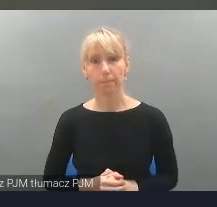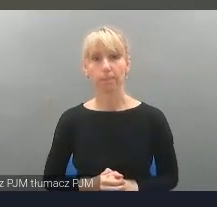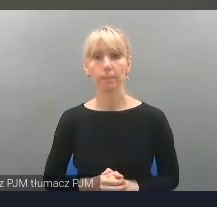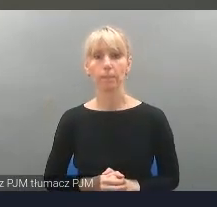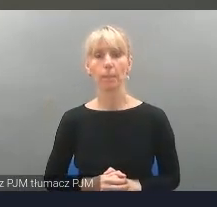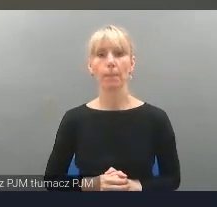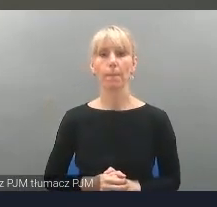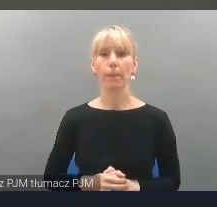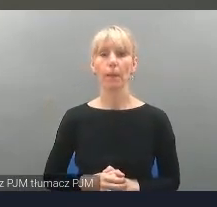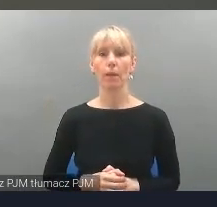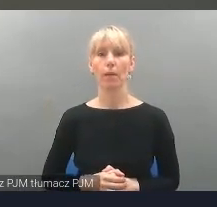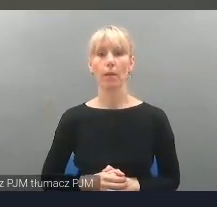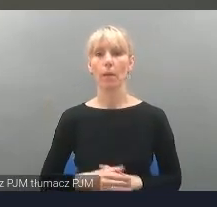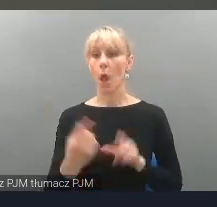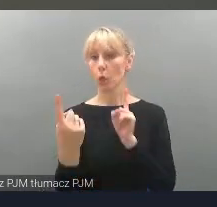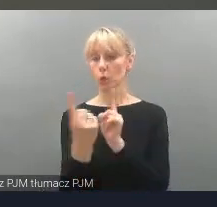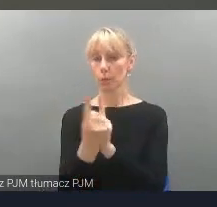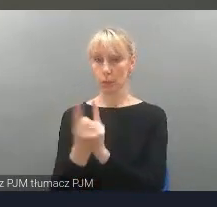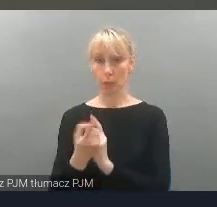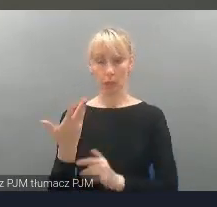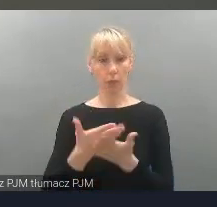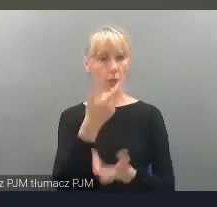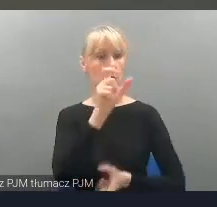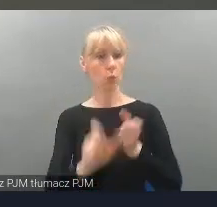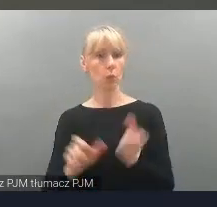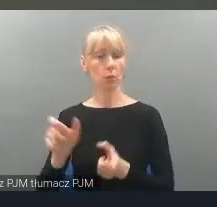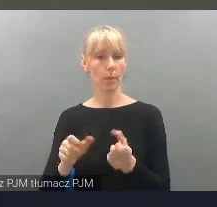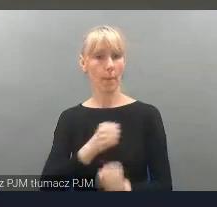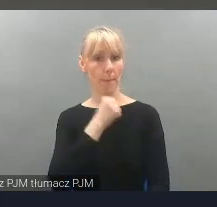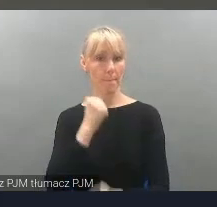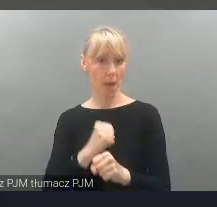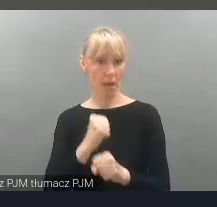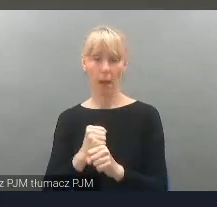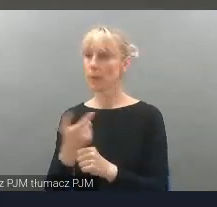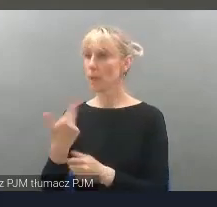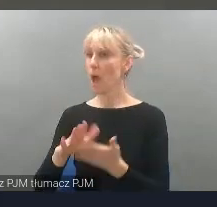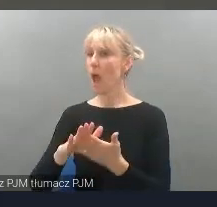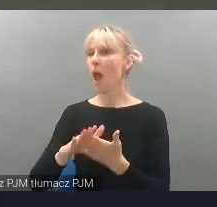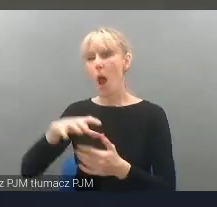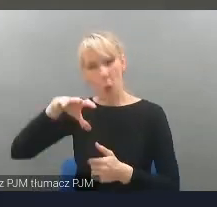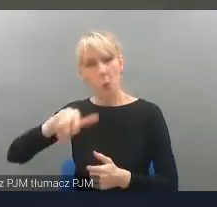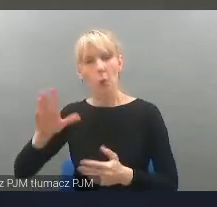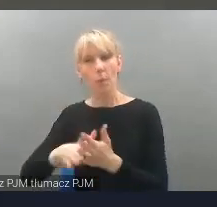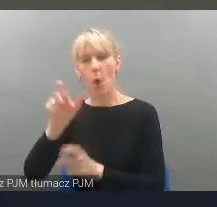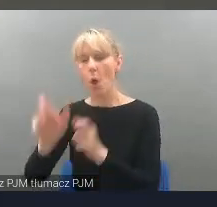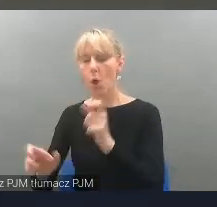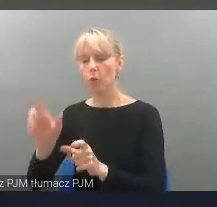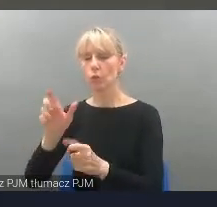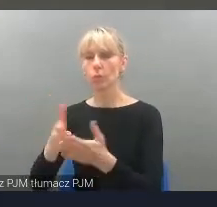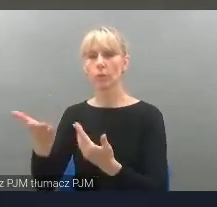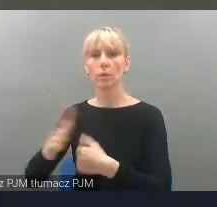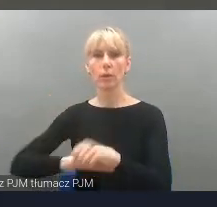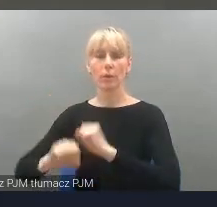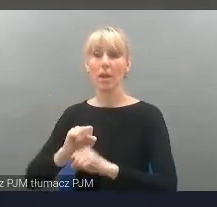Spotkanie się z osobami pracującymi na rzecz osób z niepełnosprawnościami oraz razem z